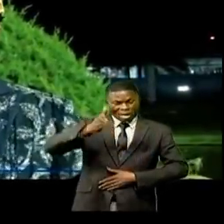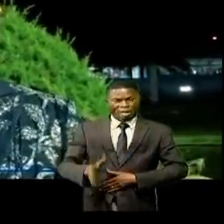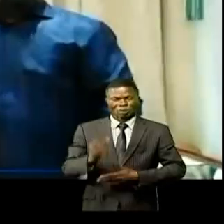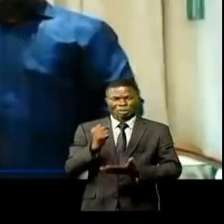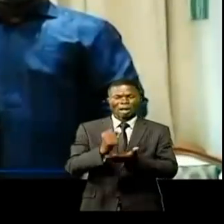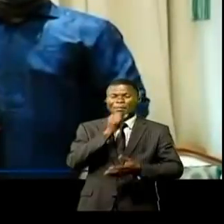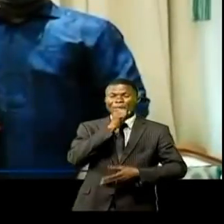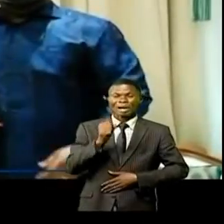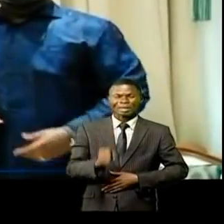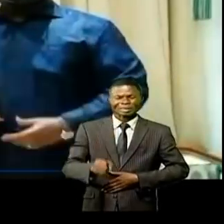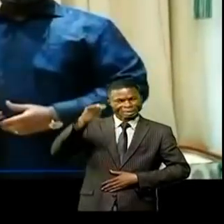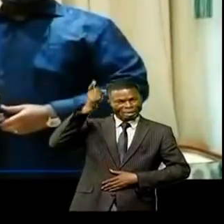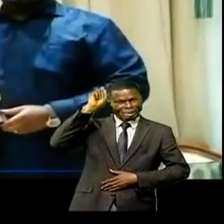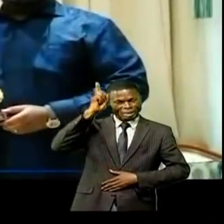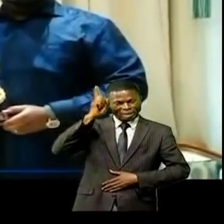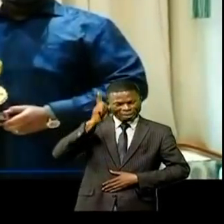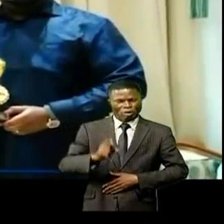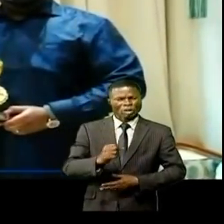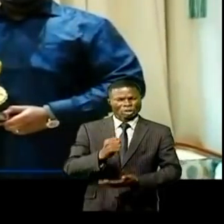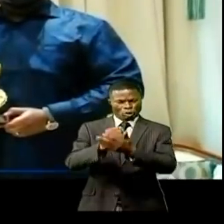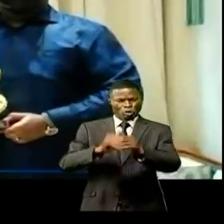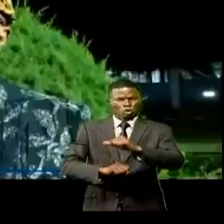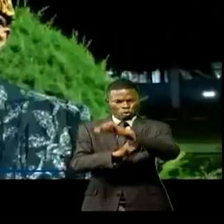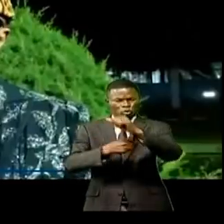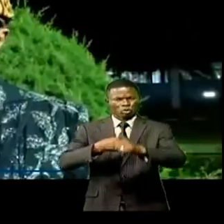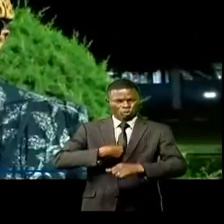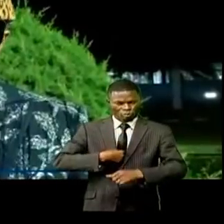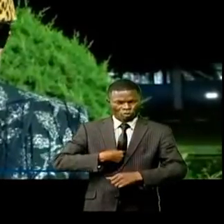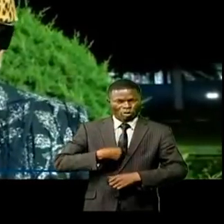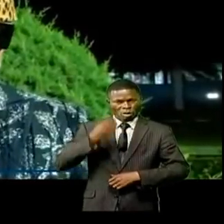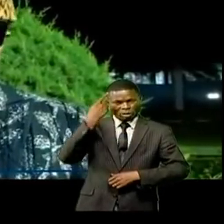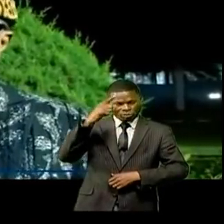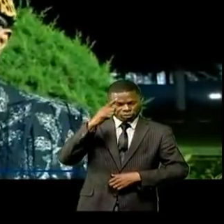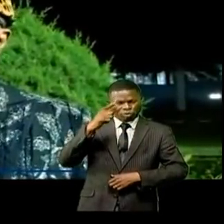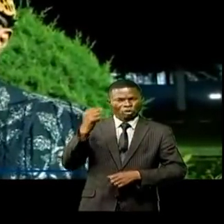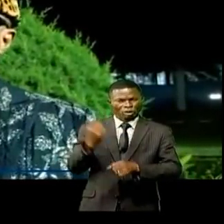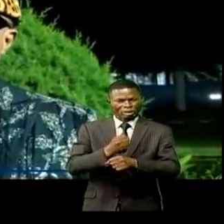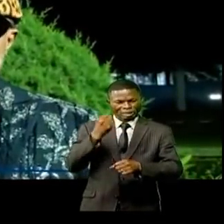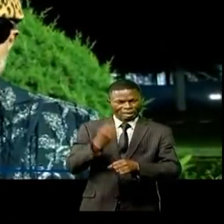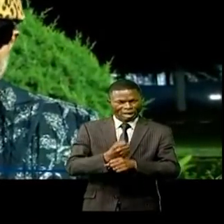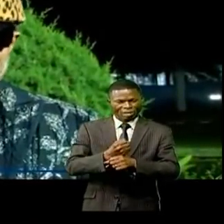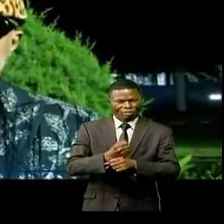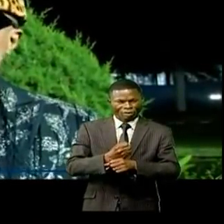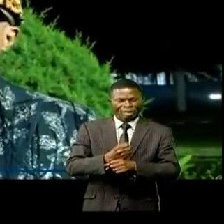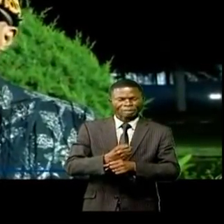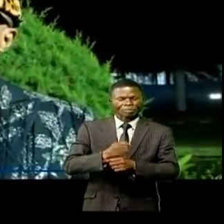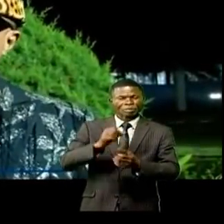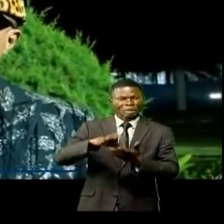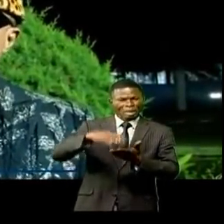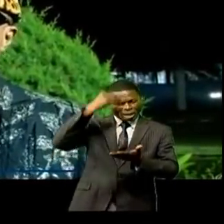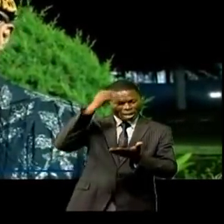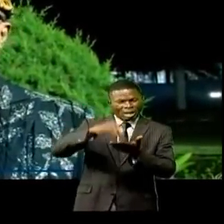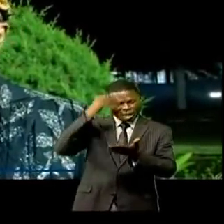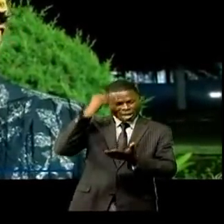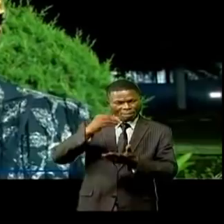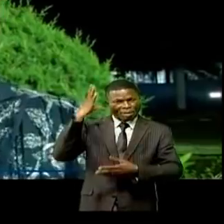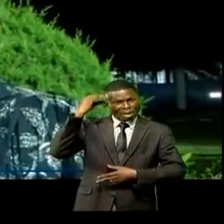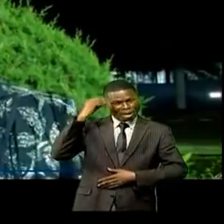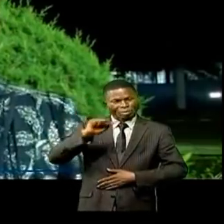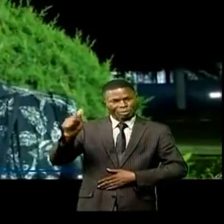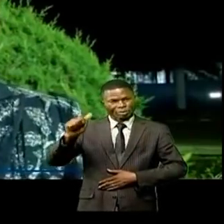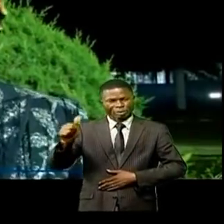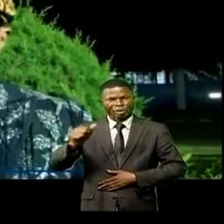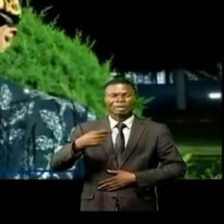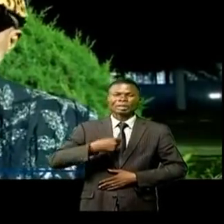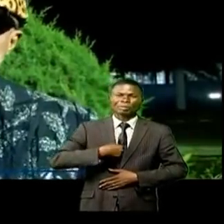d'accepter de me rencontrer pour que je m'imprègne de la valeur d'un ambassadeur digne de ce nom. J'ai ma petite